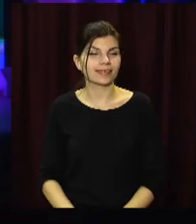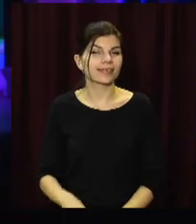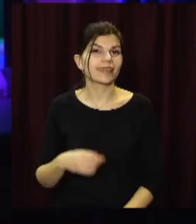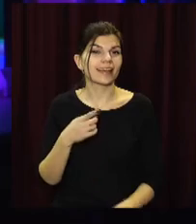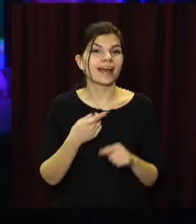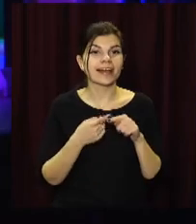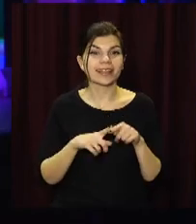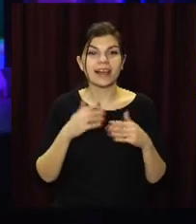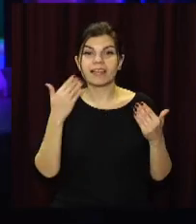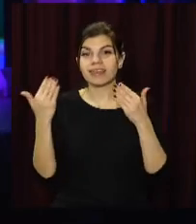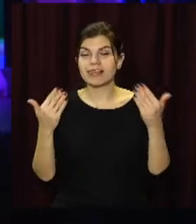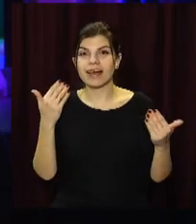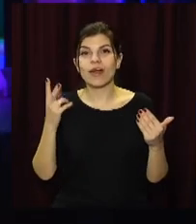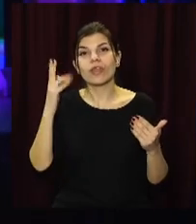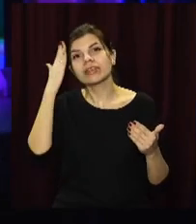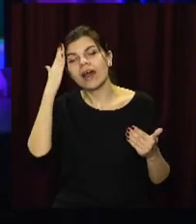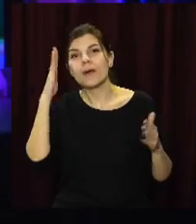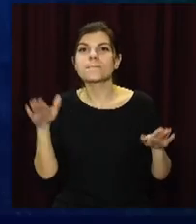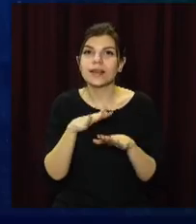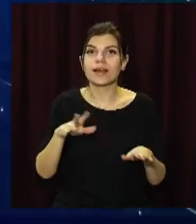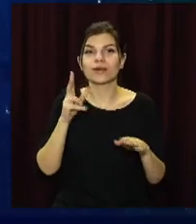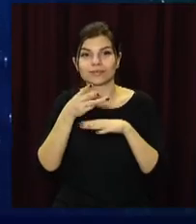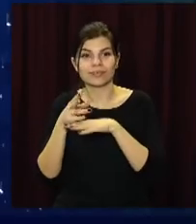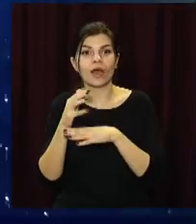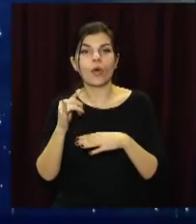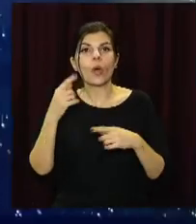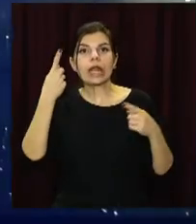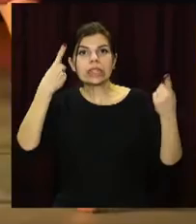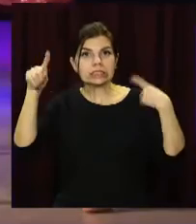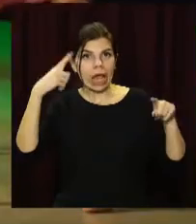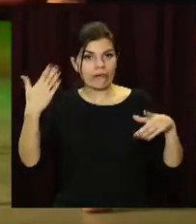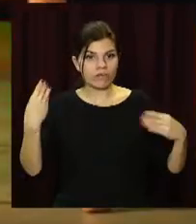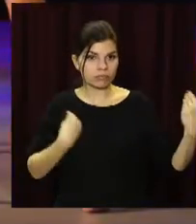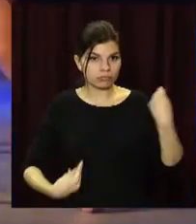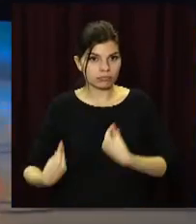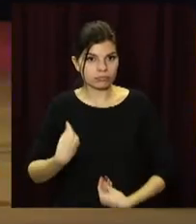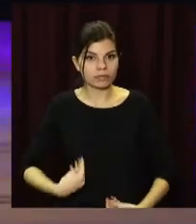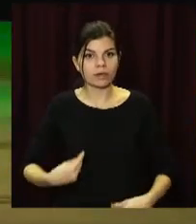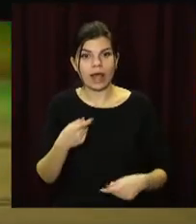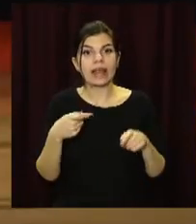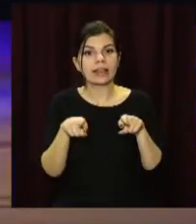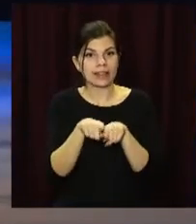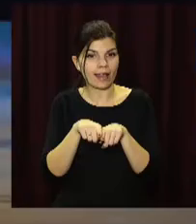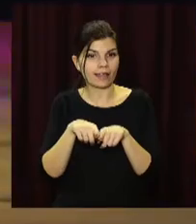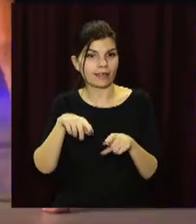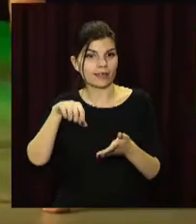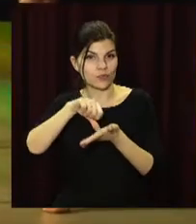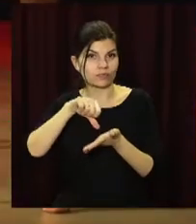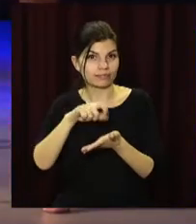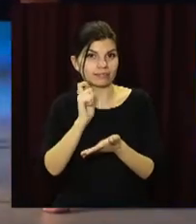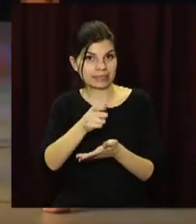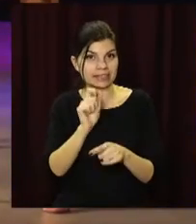Відеовізитівка, презентація таланту та кілька виходів на подіум у дизайнерському вбранні. Такі випробування підготували для конкурсанток.